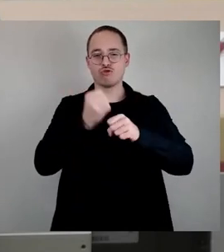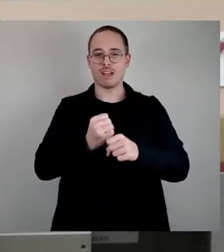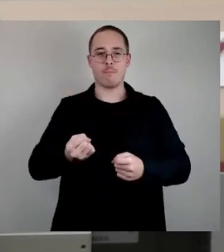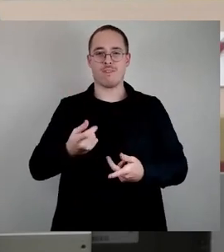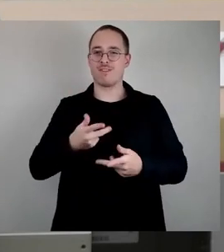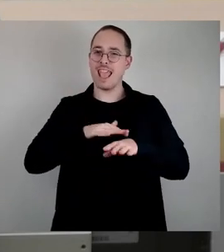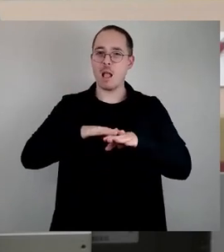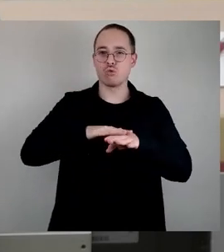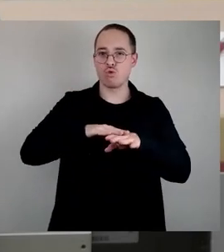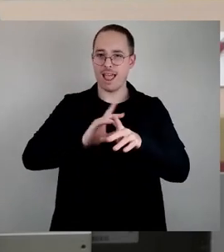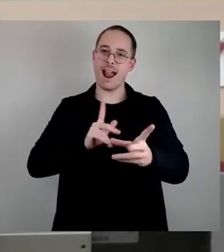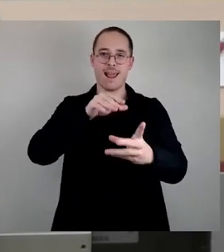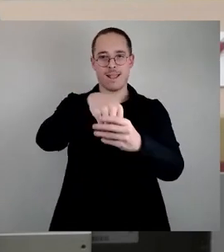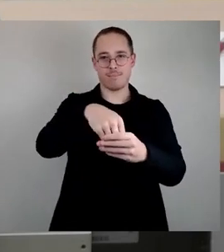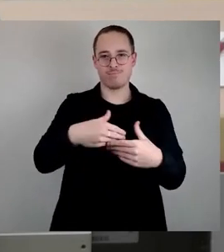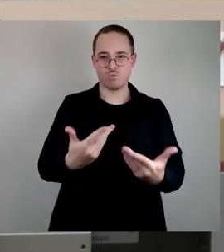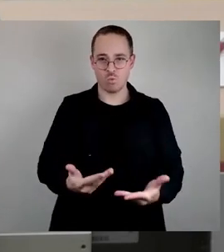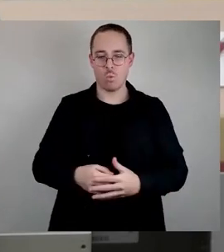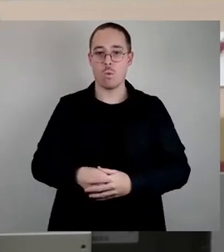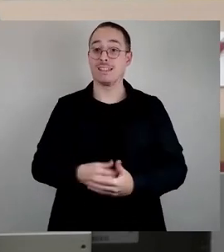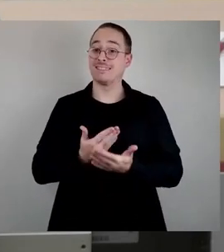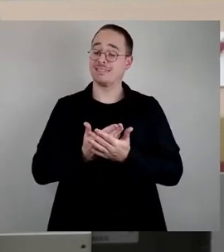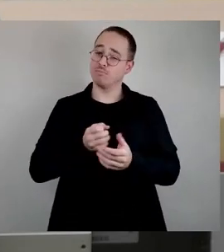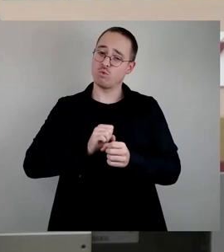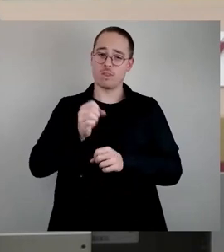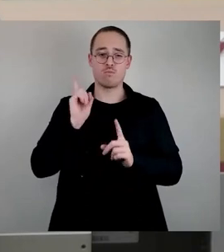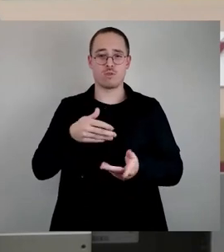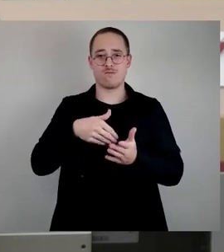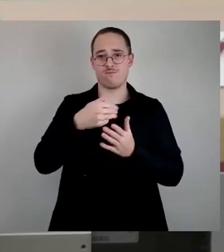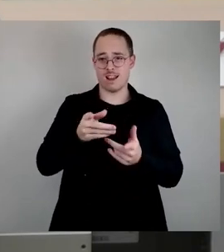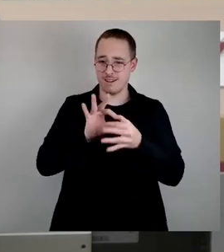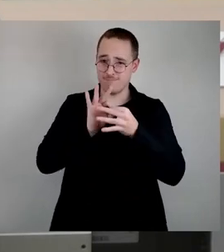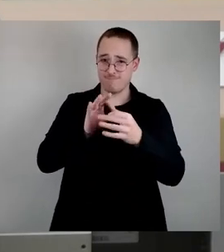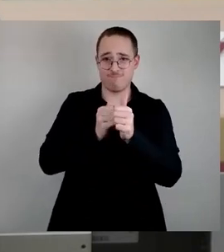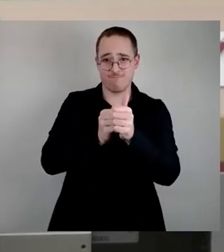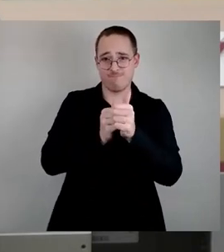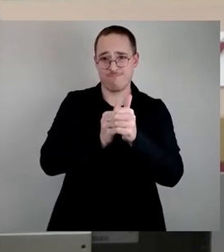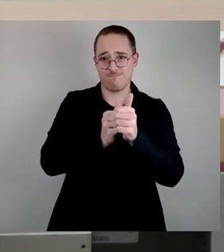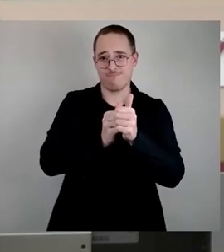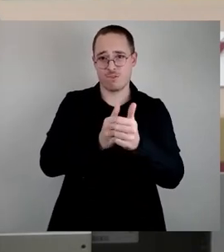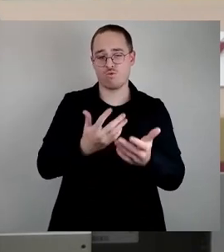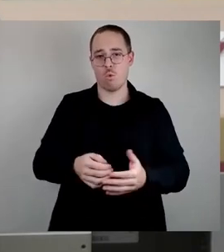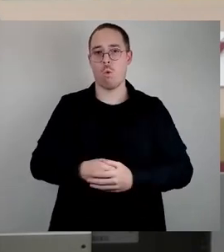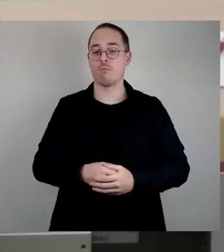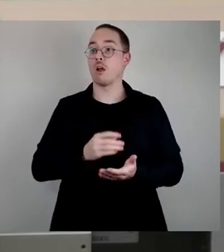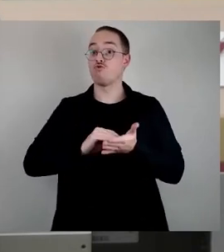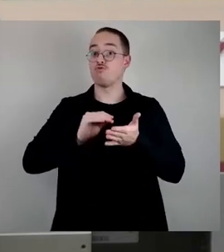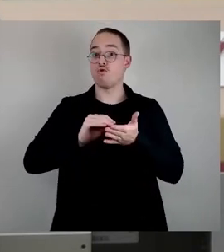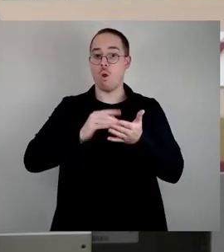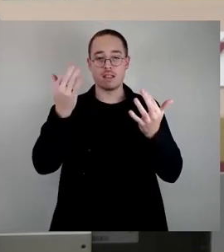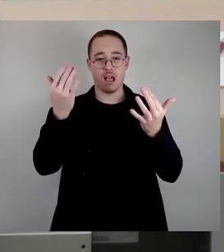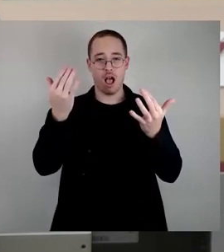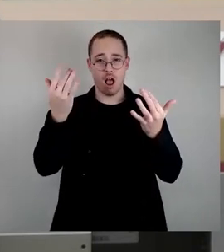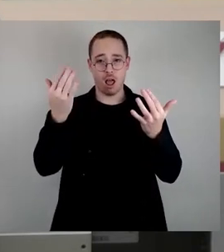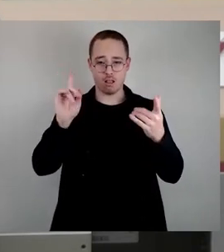dranbleiben müssen. Die eine Sache ist, trotz zurückgehender Schülerzahlen, die natürlich zuerst in den Grundschulen